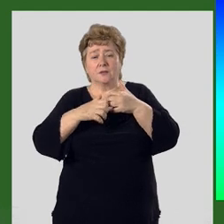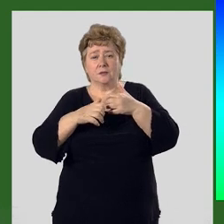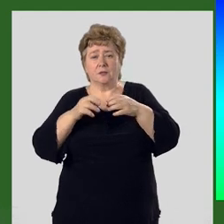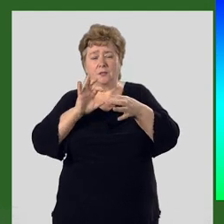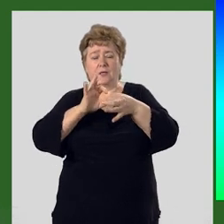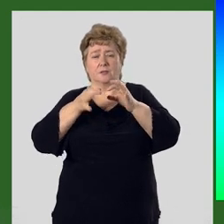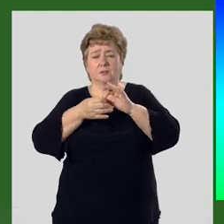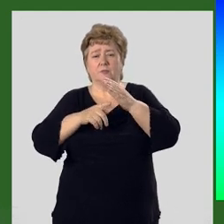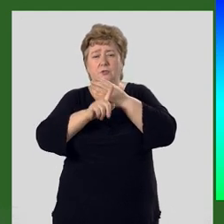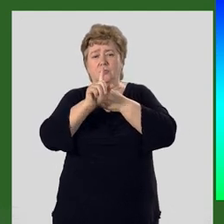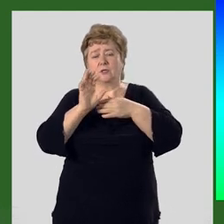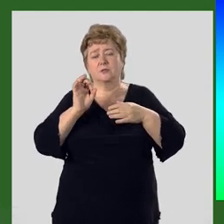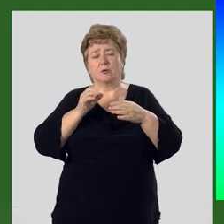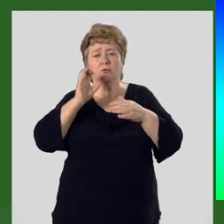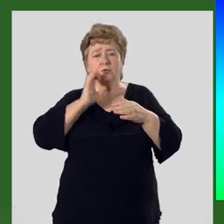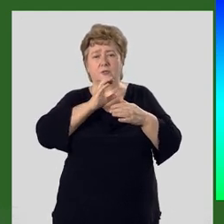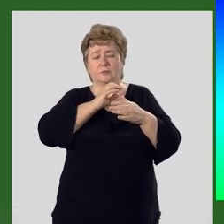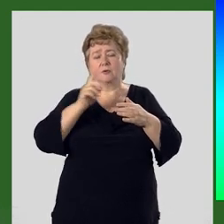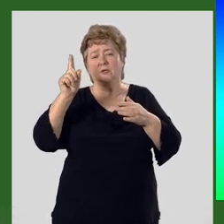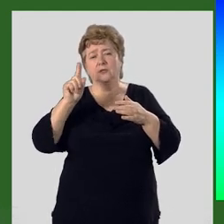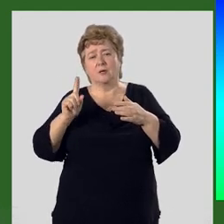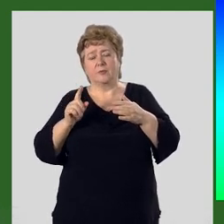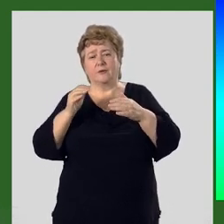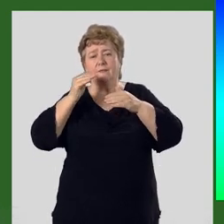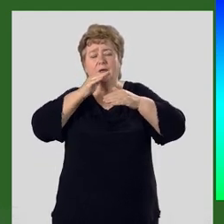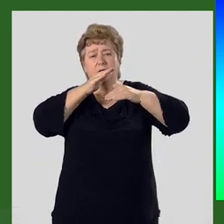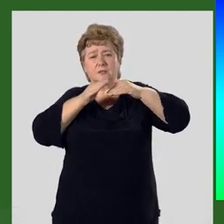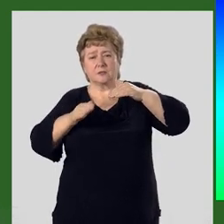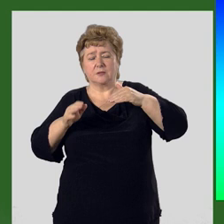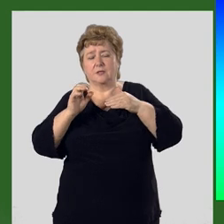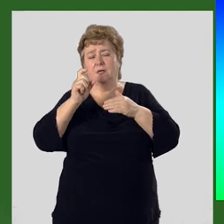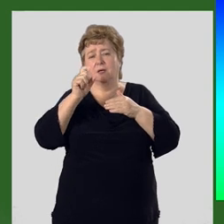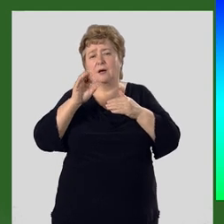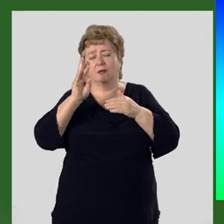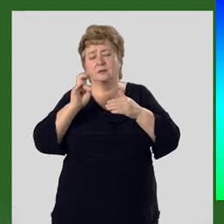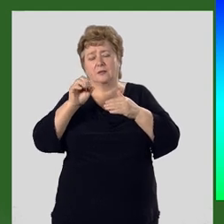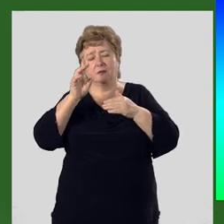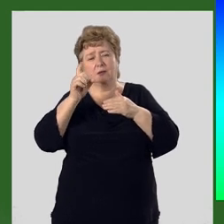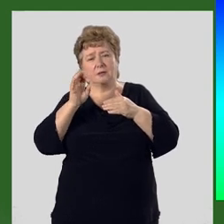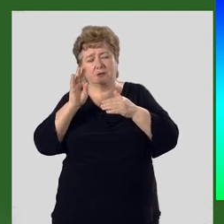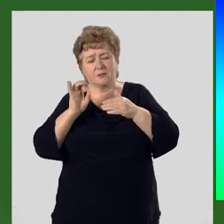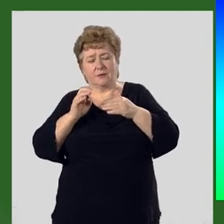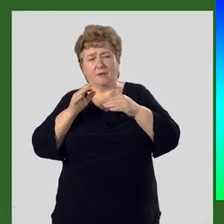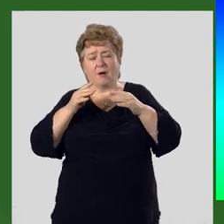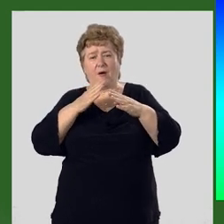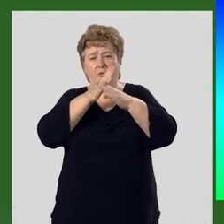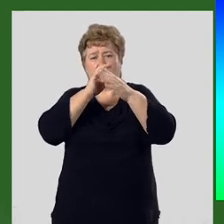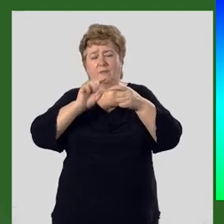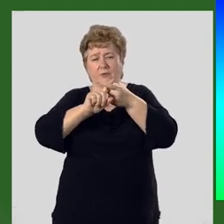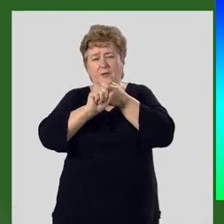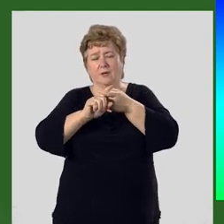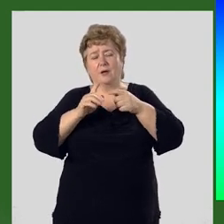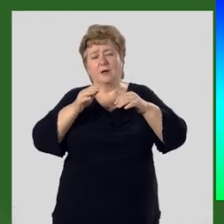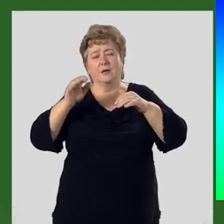Теньшаня начинается от северно-западного склона Хантенгринского горного узла, от северного